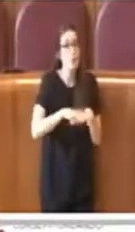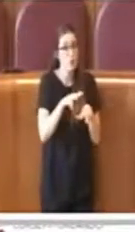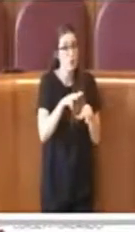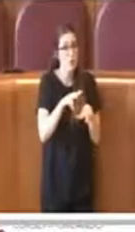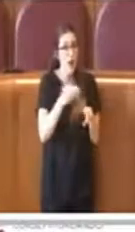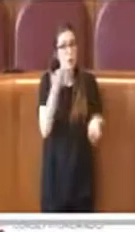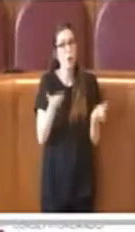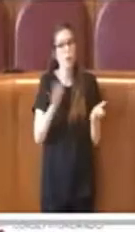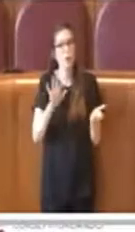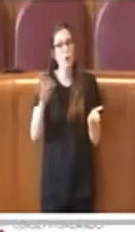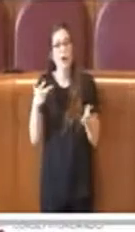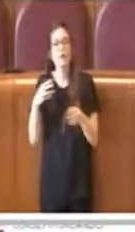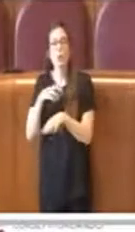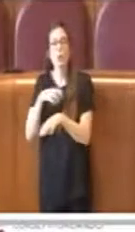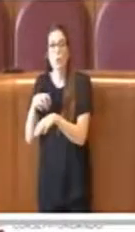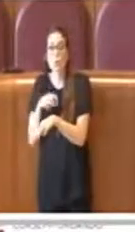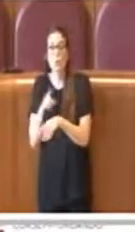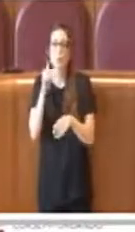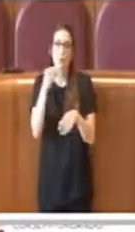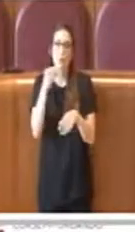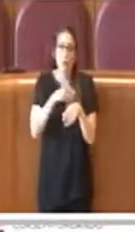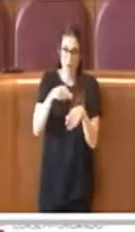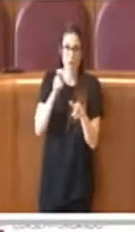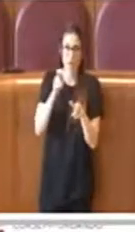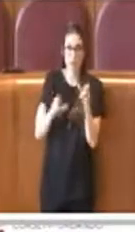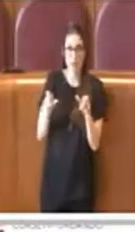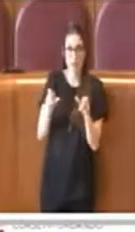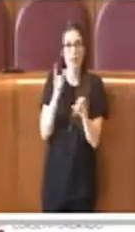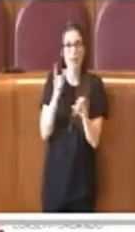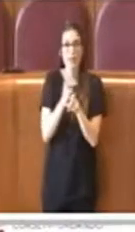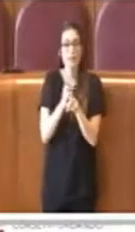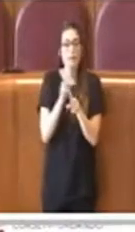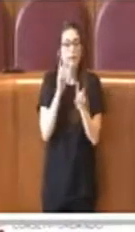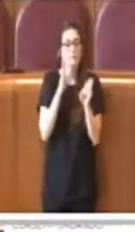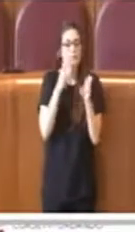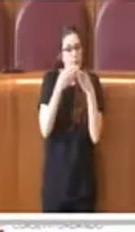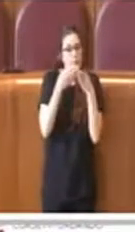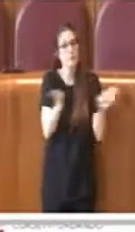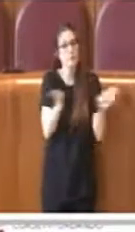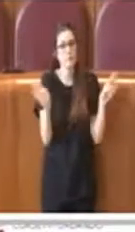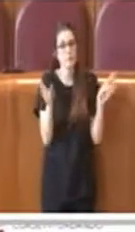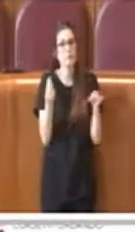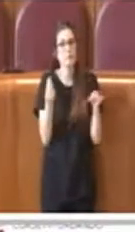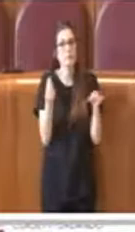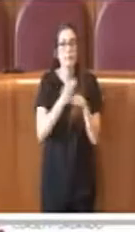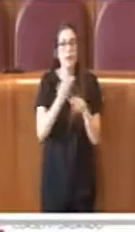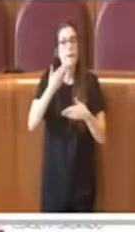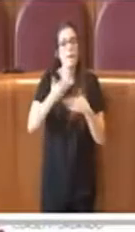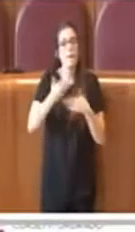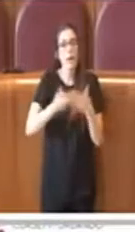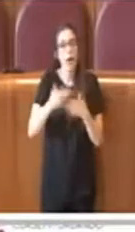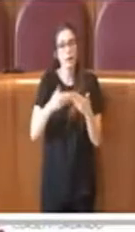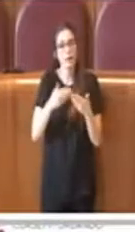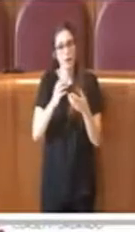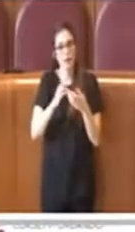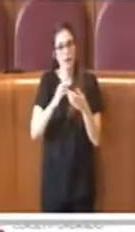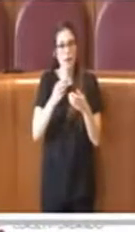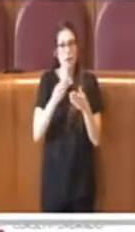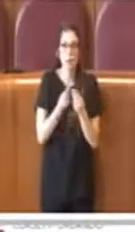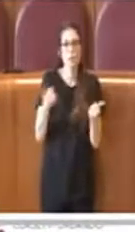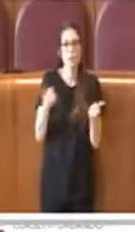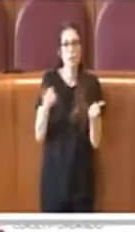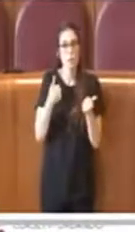altre consulte e con la cittadina, sviluppano uno sguardo più ampio sulle tematiche e apprendono nuove pratiche, informazioni, soluzioni